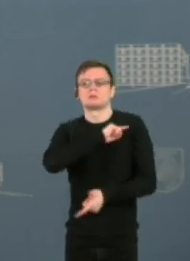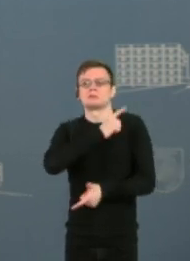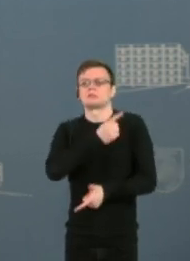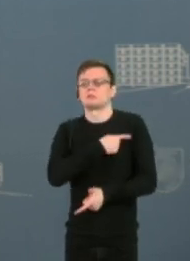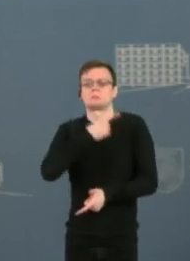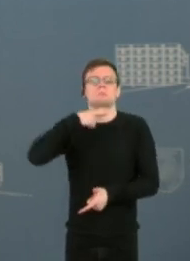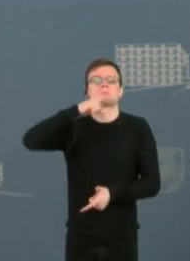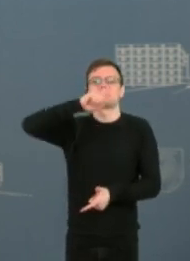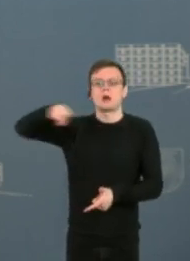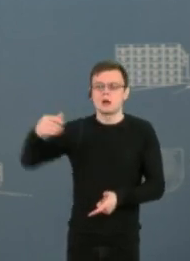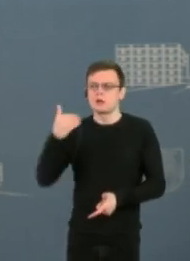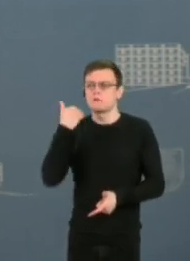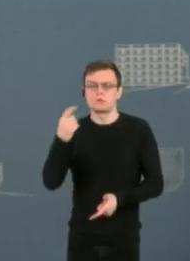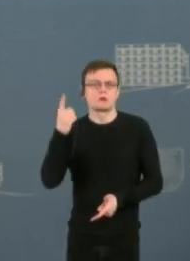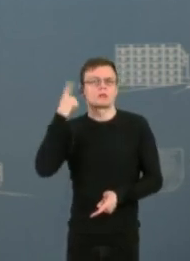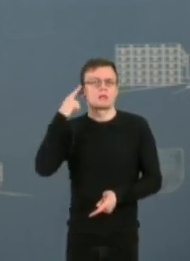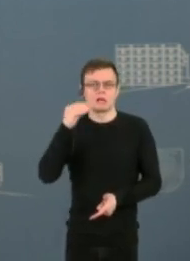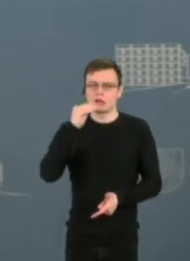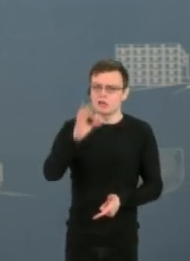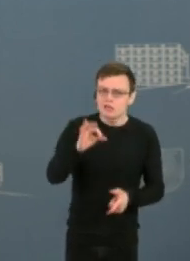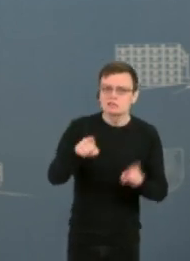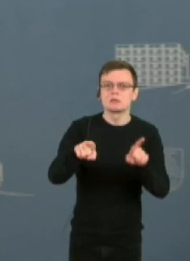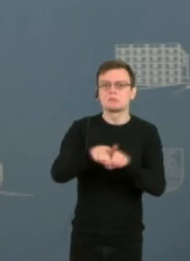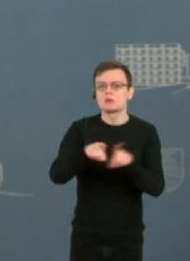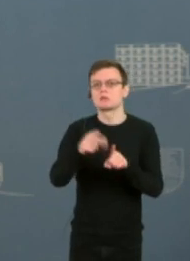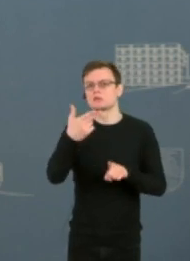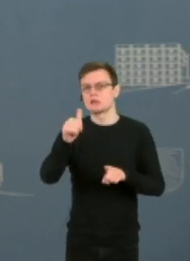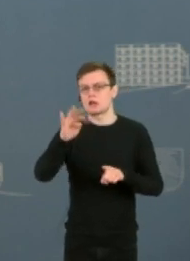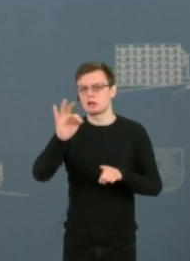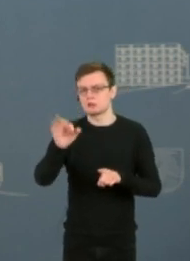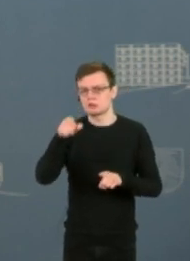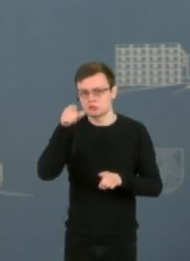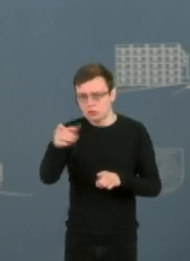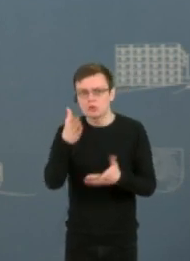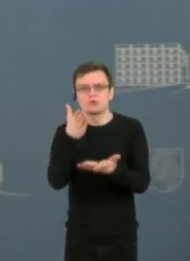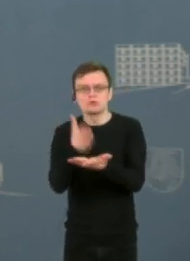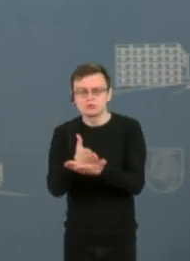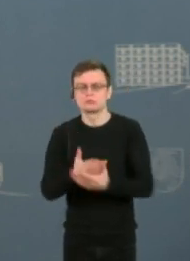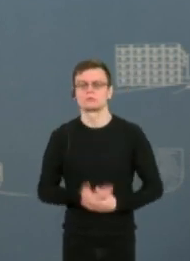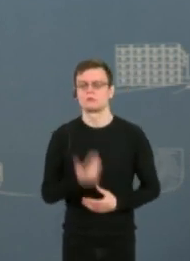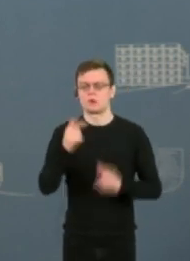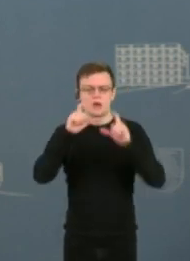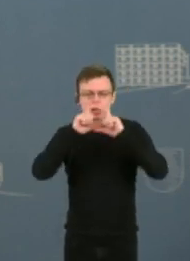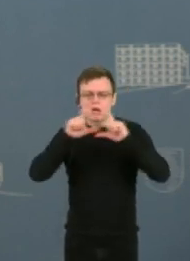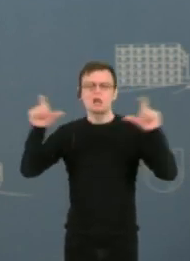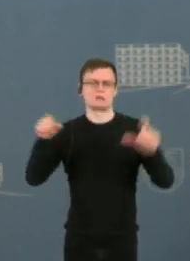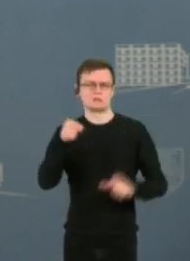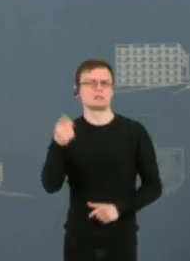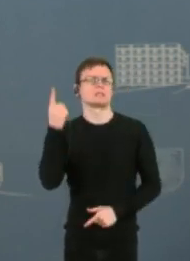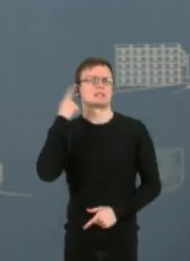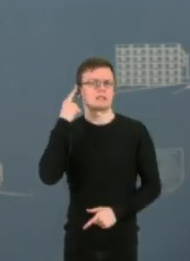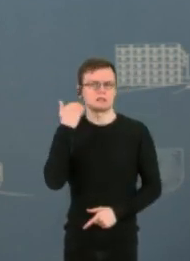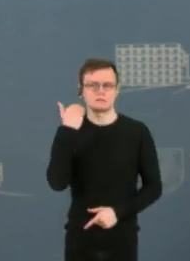girdimas Europoje, kitose NATO šalių sostinėse, įskamba garsiai yra girdimas